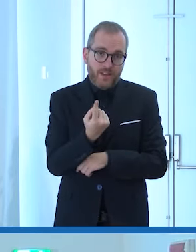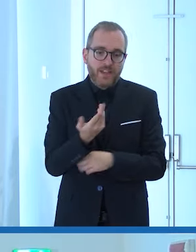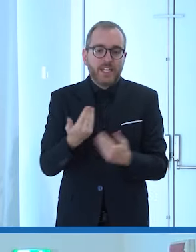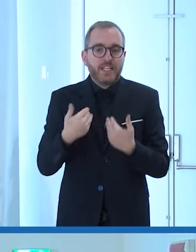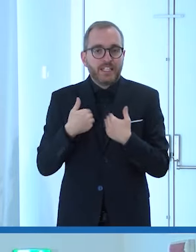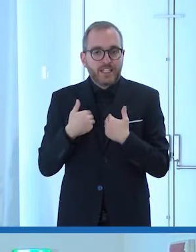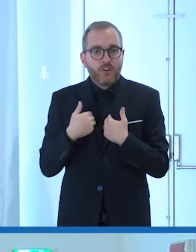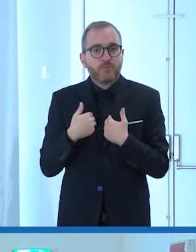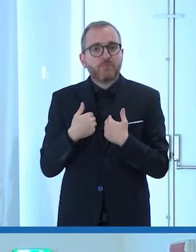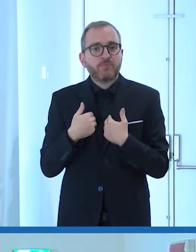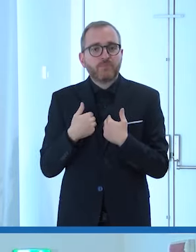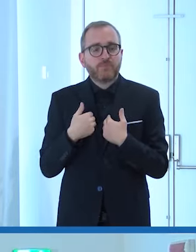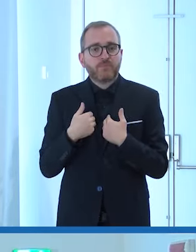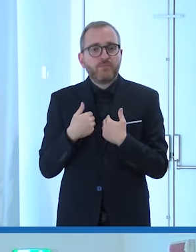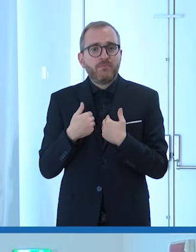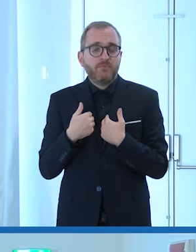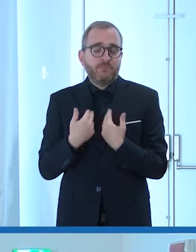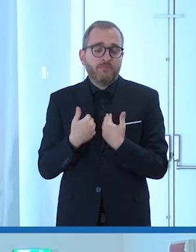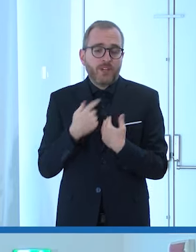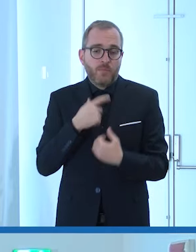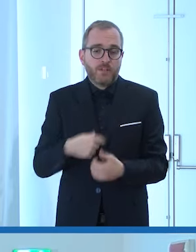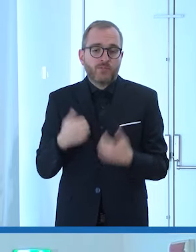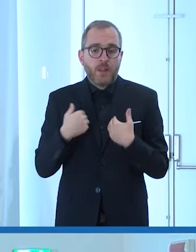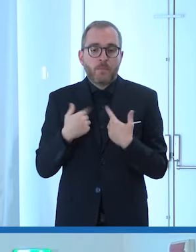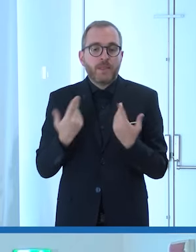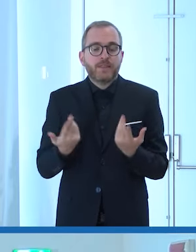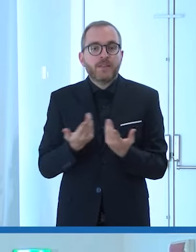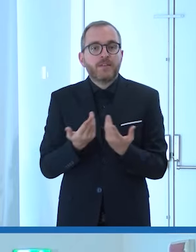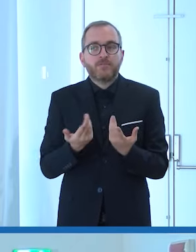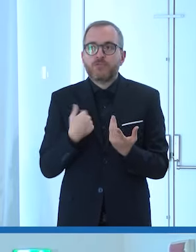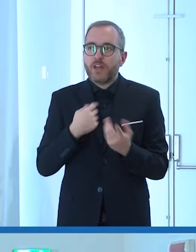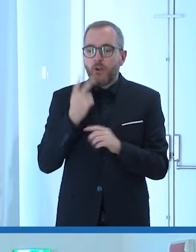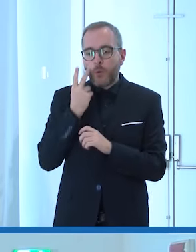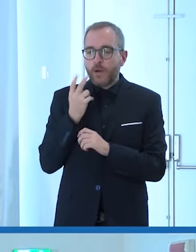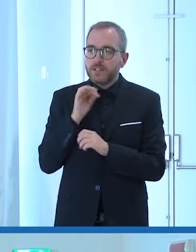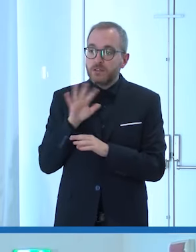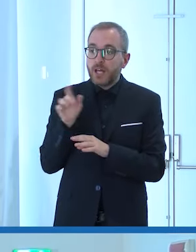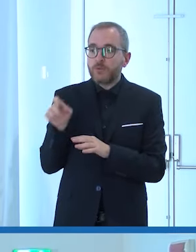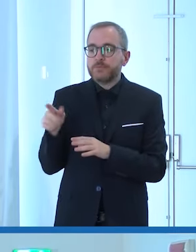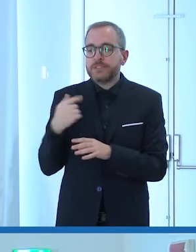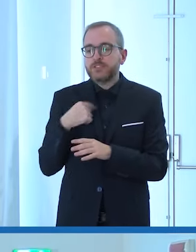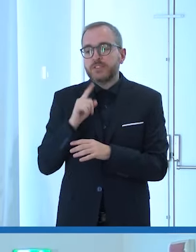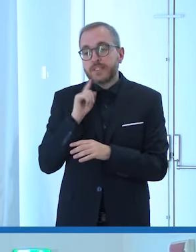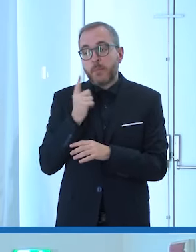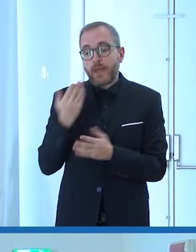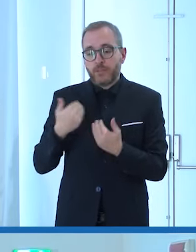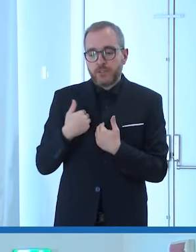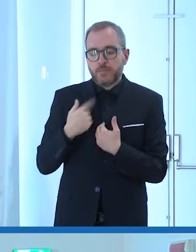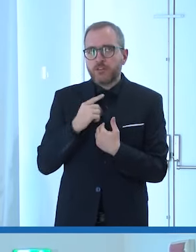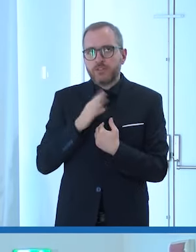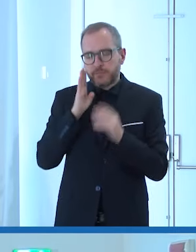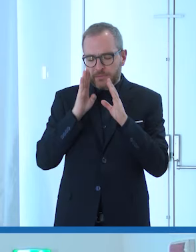personalmente non mi sono mai soffermato a guardare chi stava meglio di me io ho sempre visto chi stava peggio